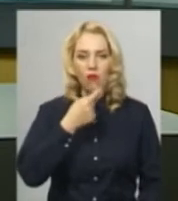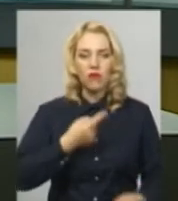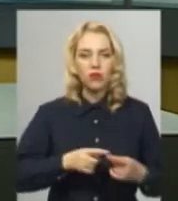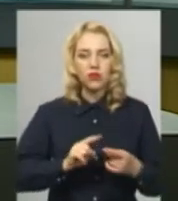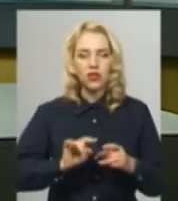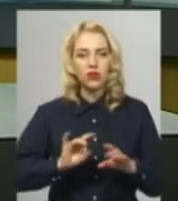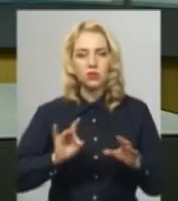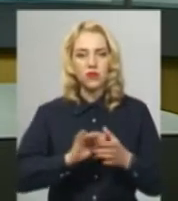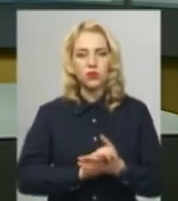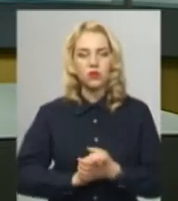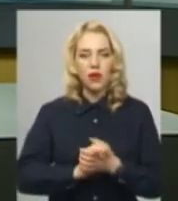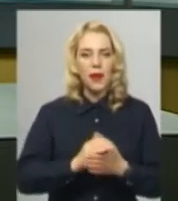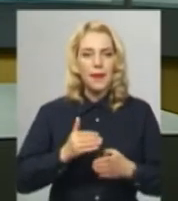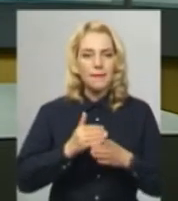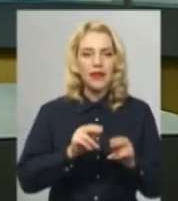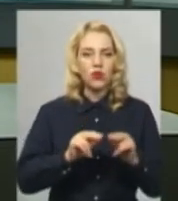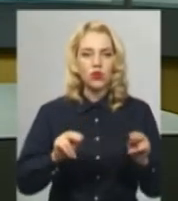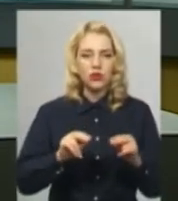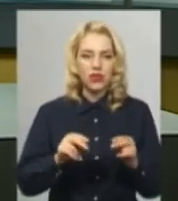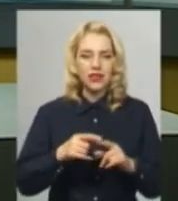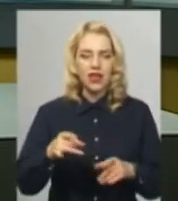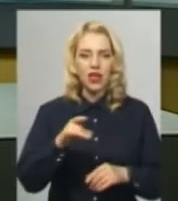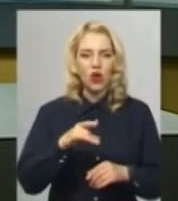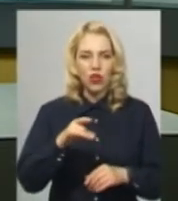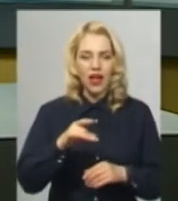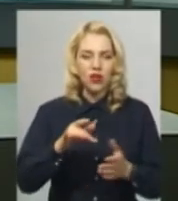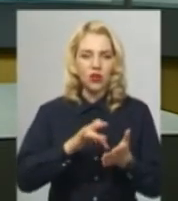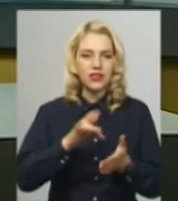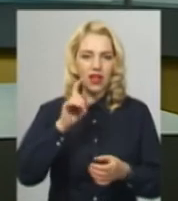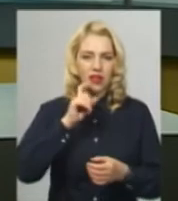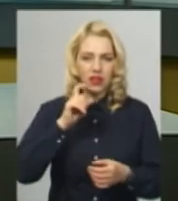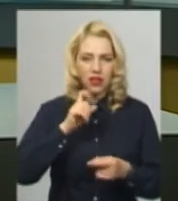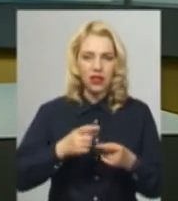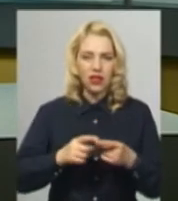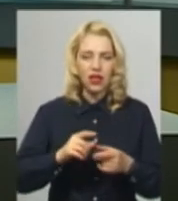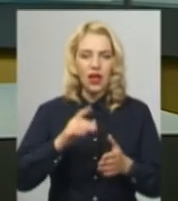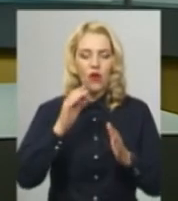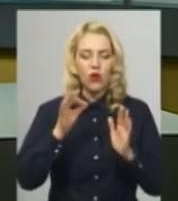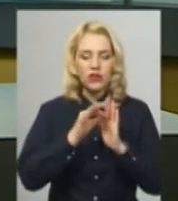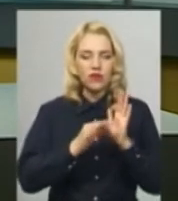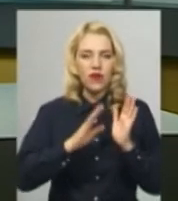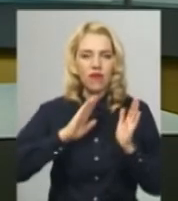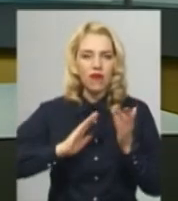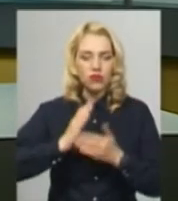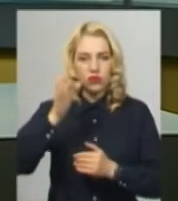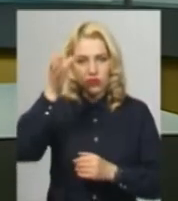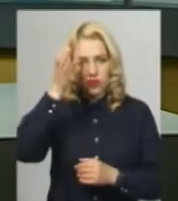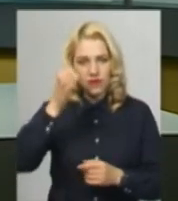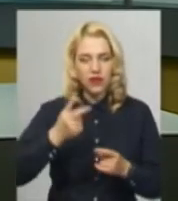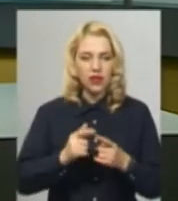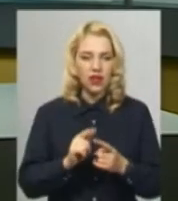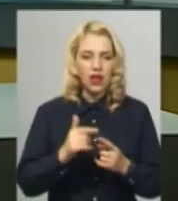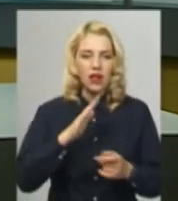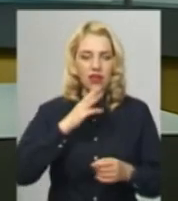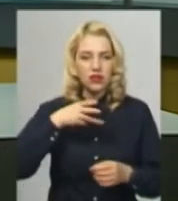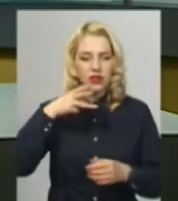Суспільному розповіла методистка Вінницького регіонального центру оцінювання якості освіти Ірина Ковальчук. Наша знімальна група працювала